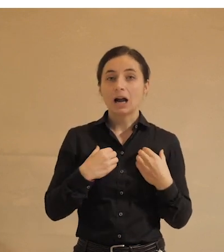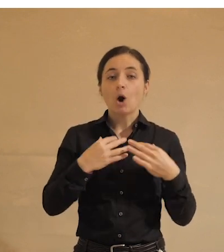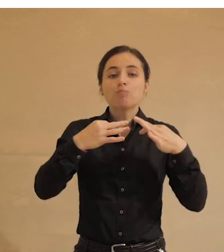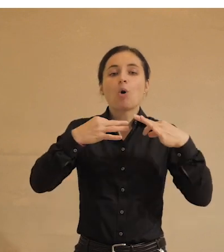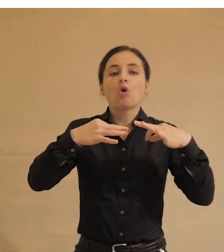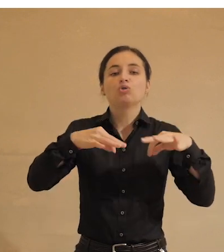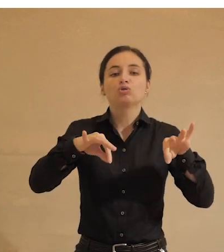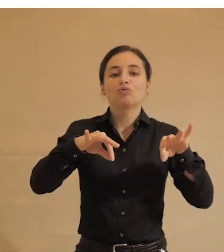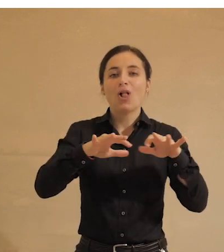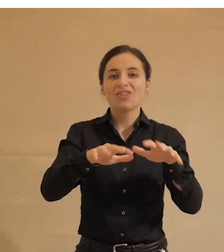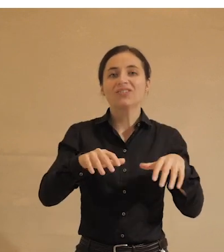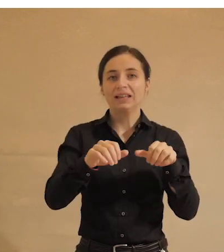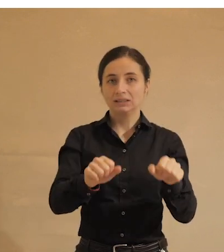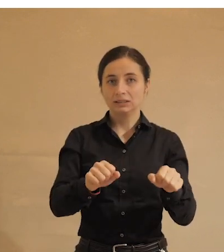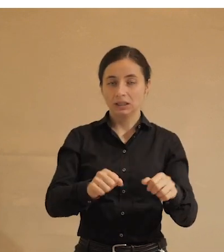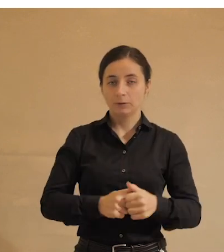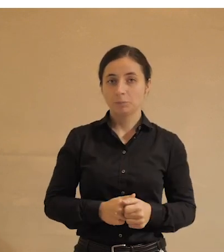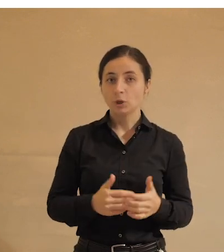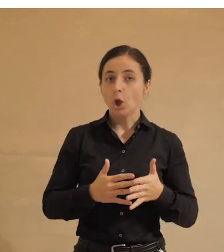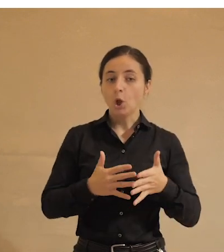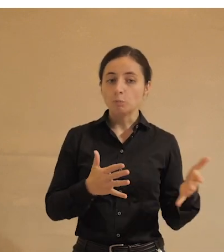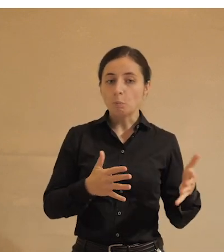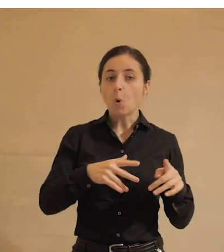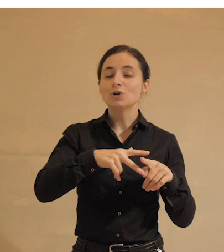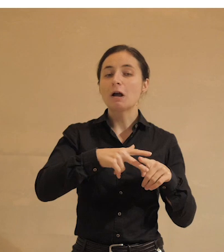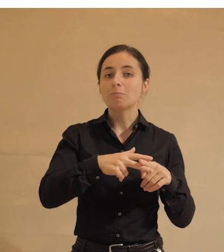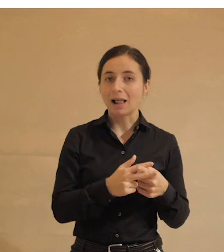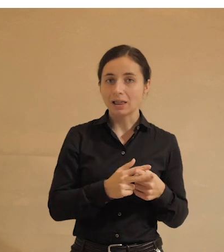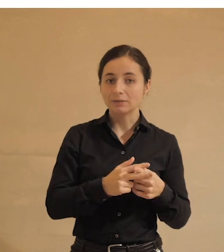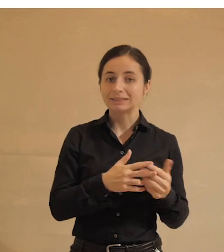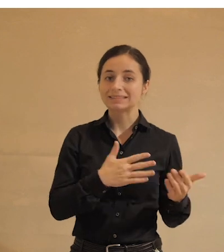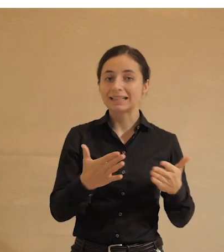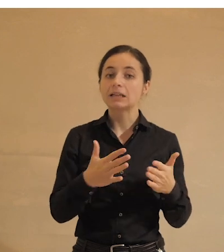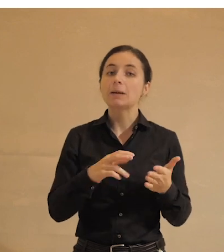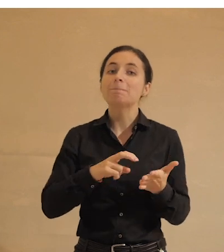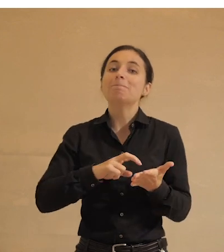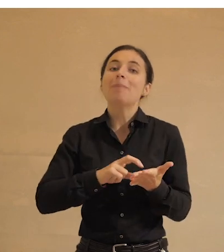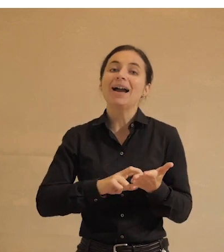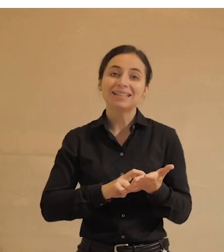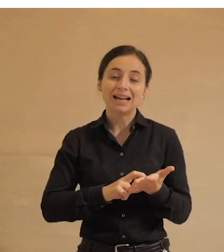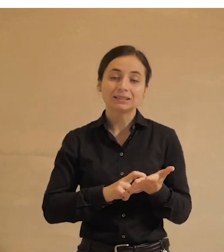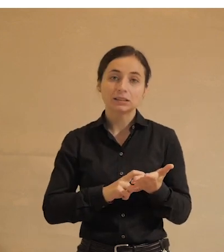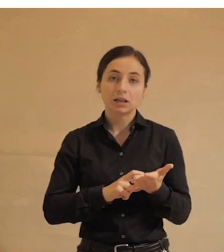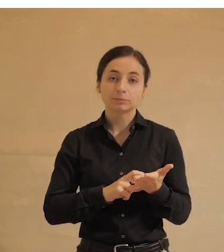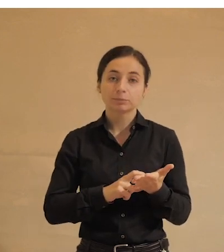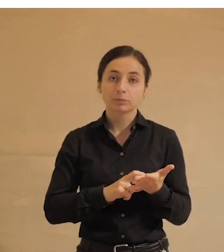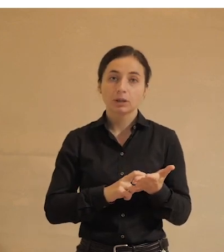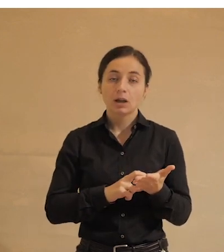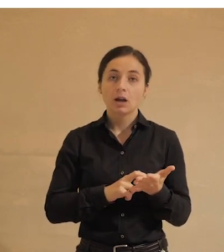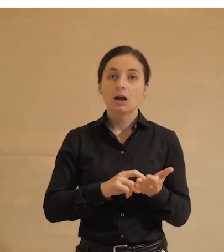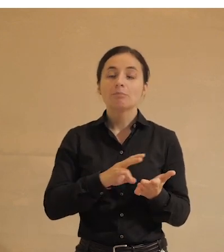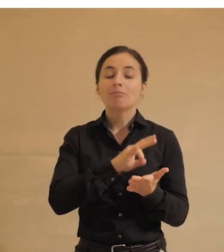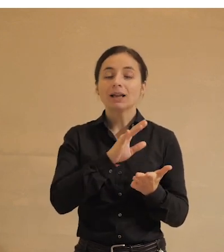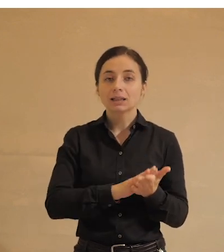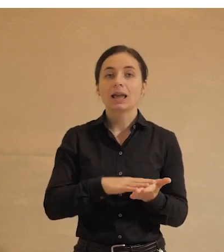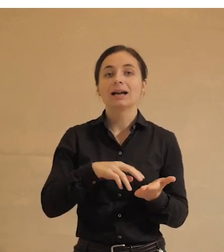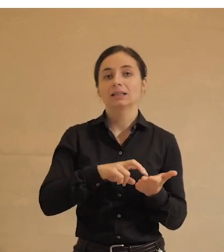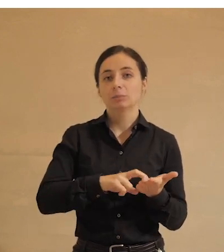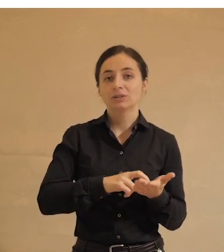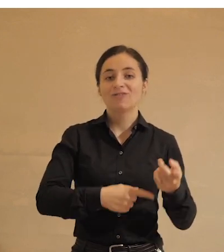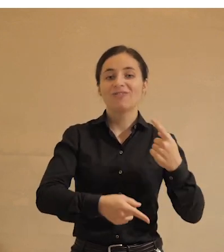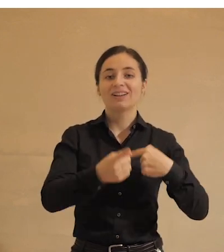И также посмотрите, что больше половины респондентов скорее боятся, значит, постоянно боятся